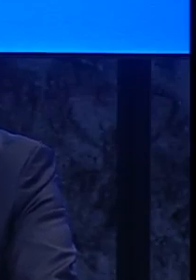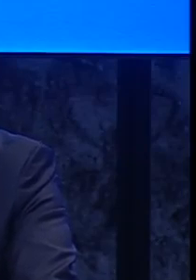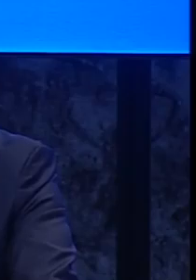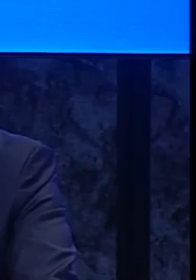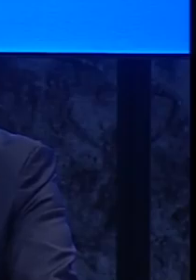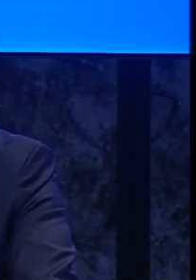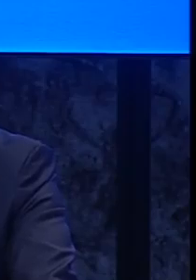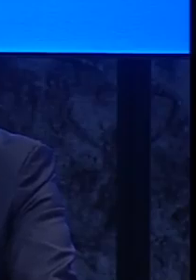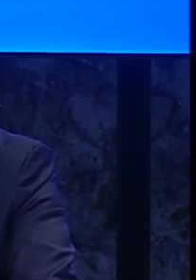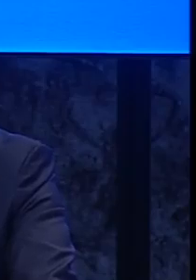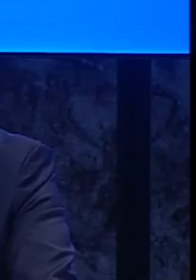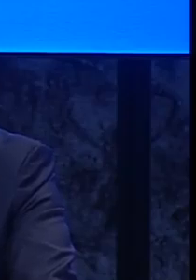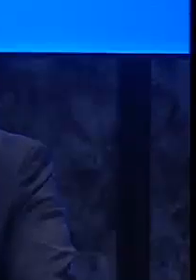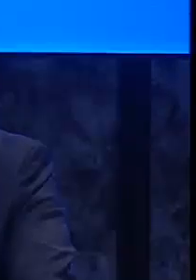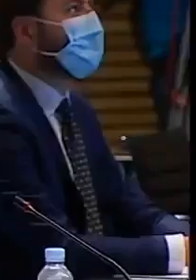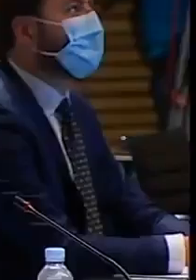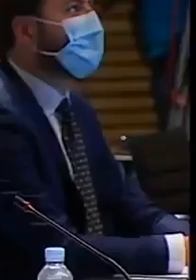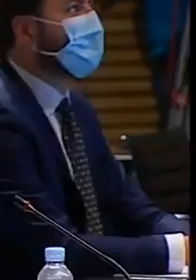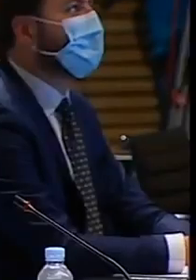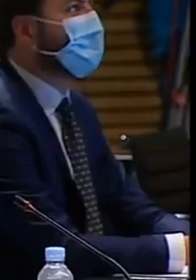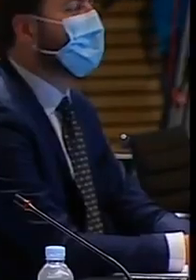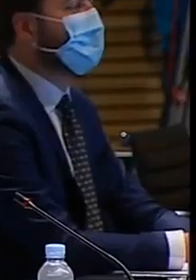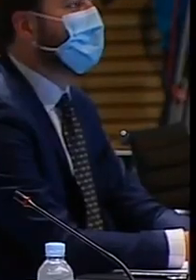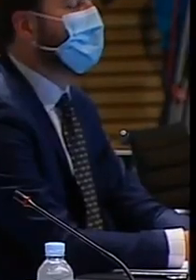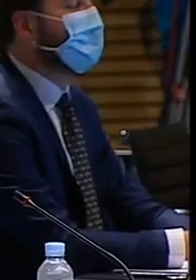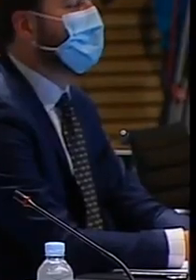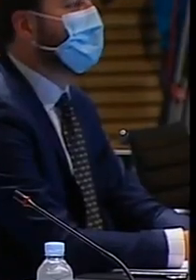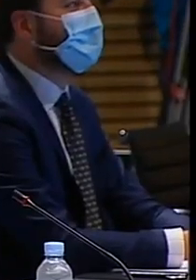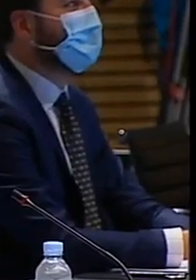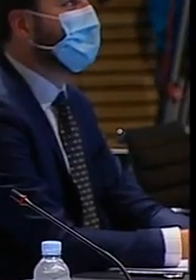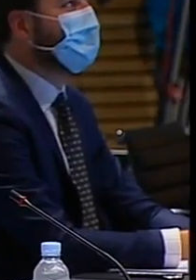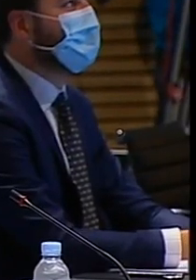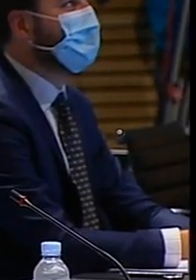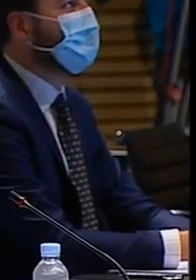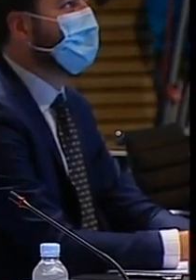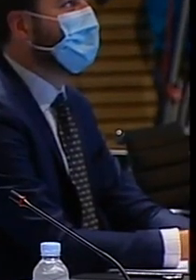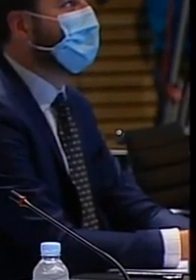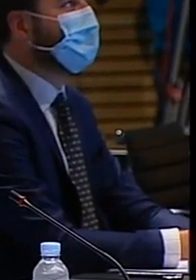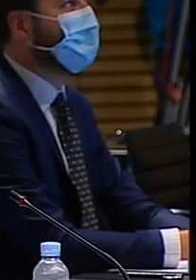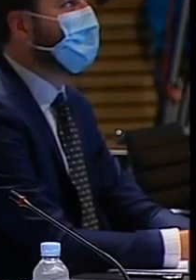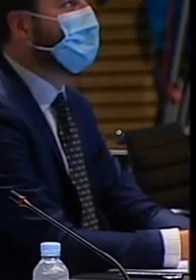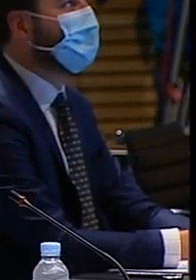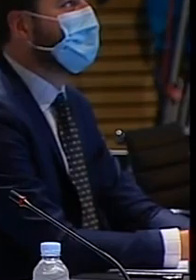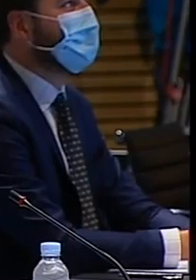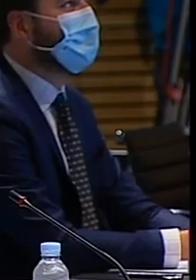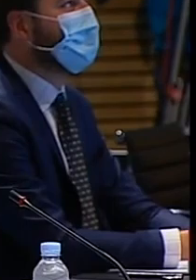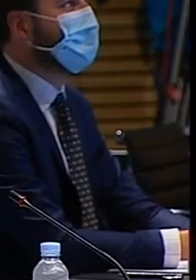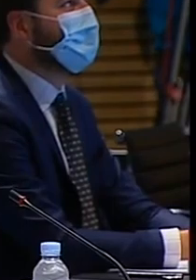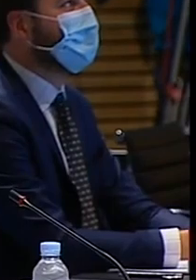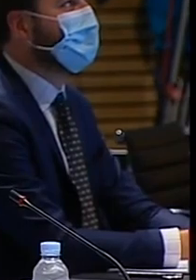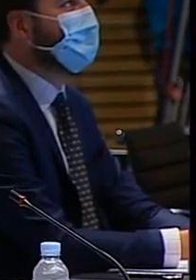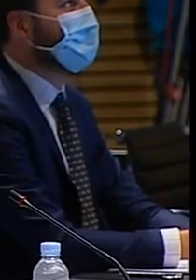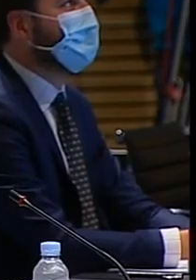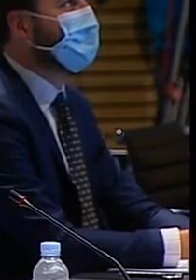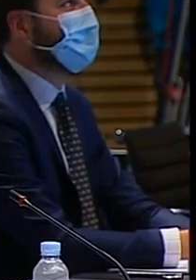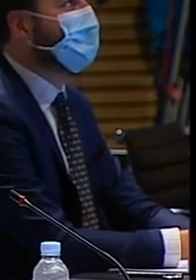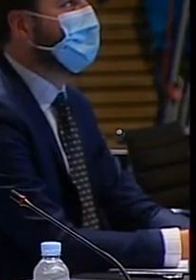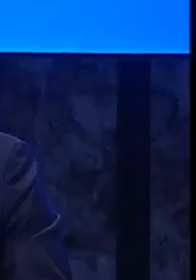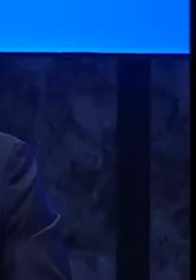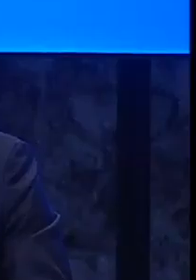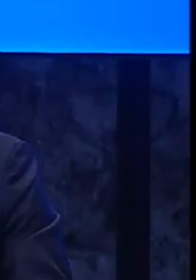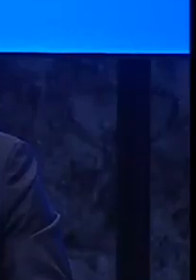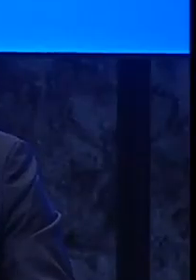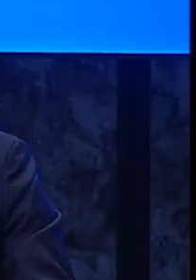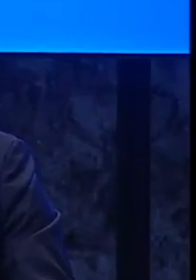Dubrovnik, uz široko pojasnu infrastrukturu, uz naravno Pelješki most i financiranje LNG terminala na Krku.